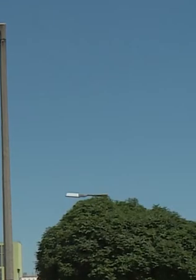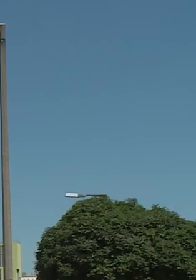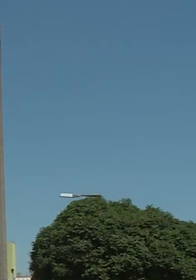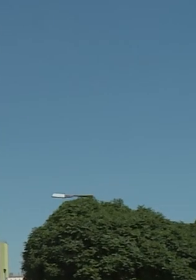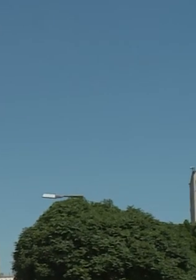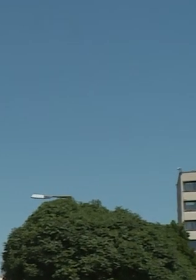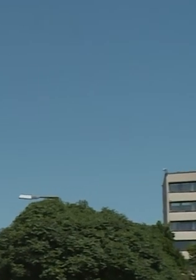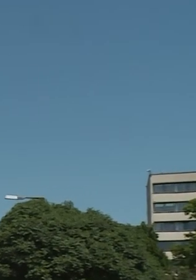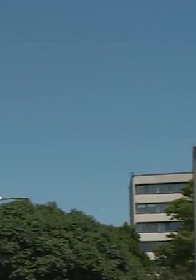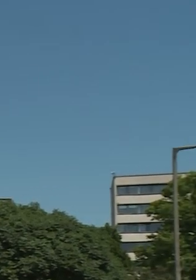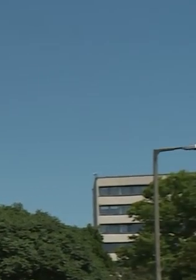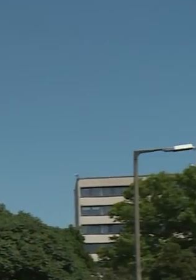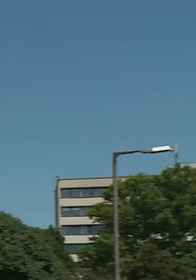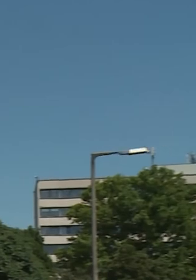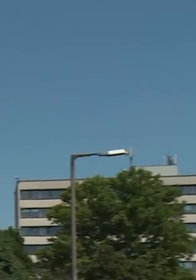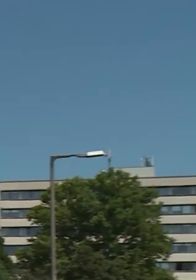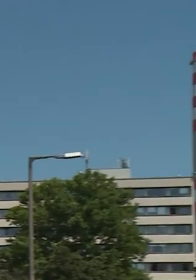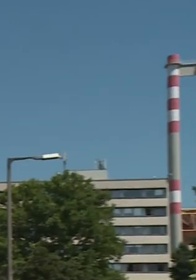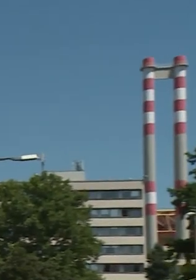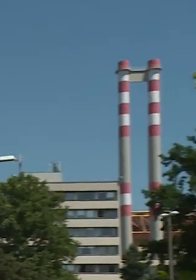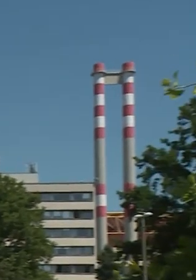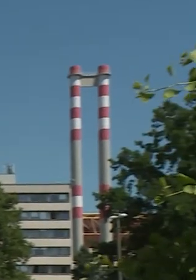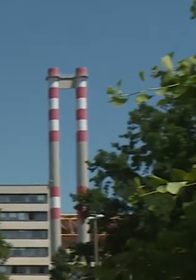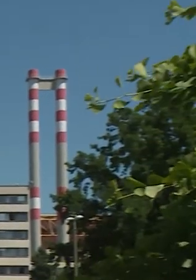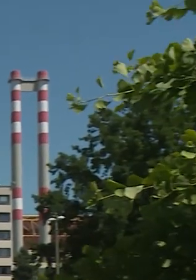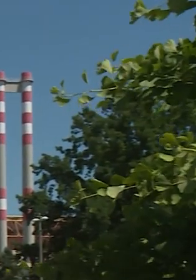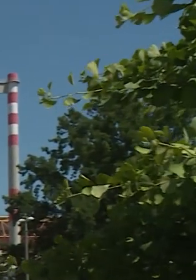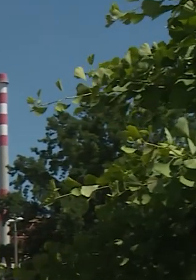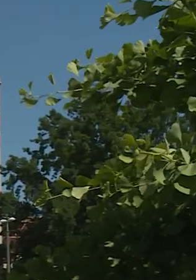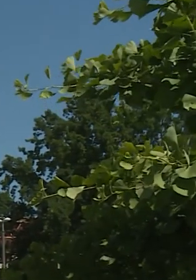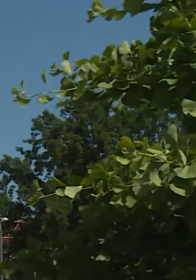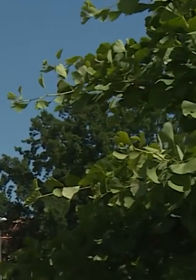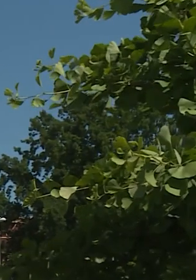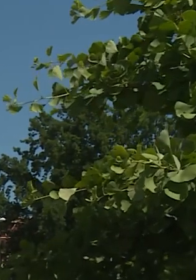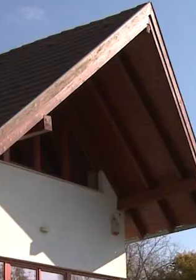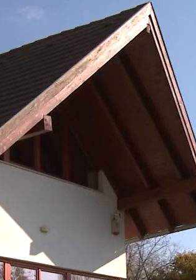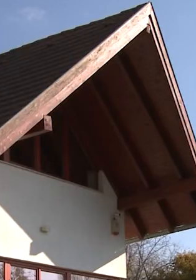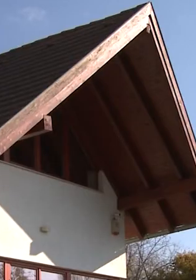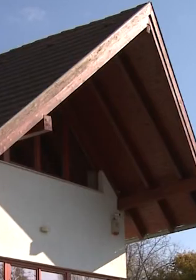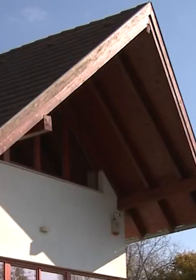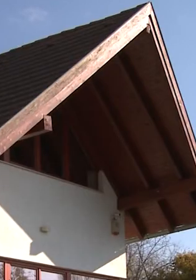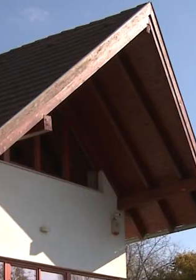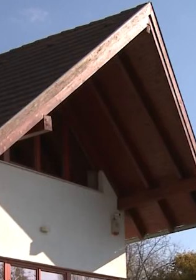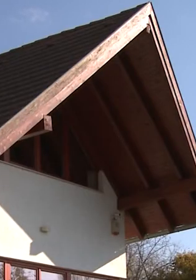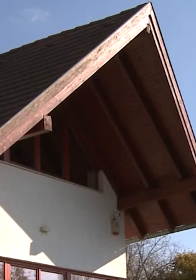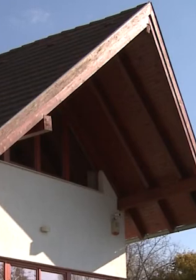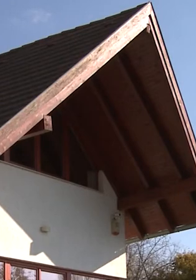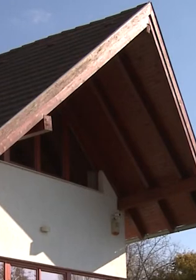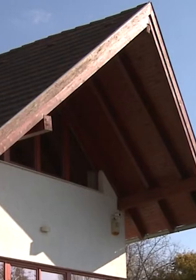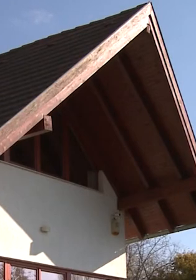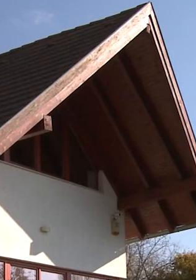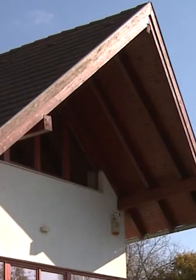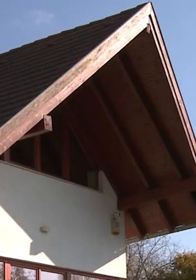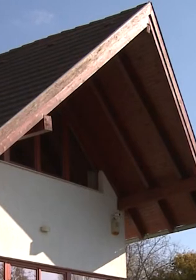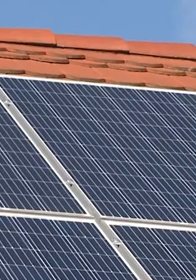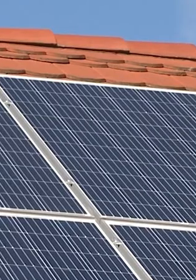gázturbinás erőmű építését. Emellett legalább évi két milliárd köbméterre emelik a hazai gázkitermelést, és a